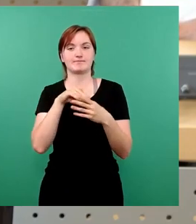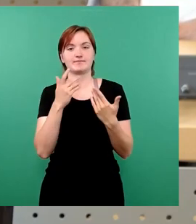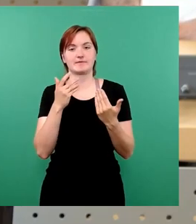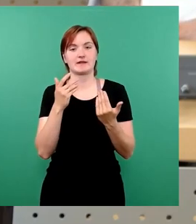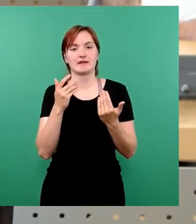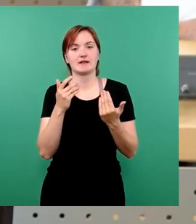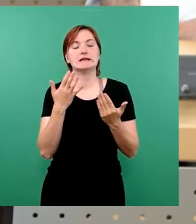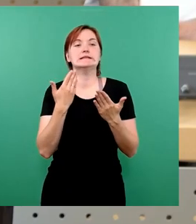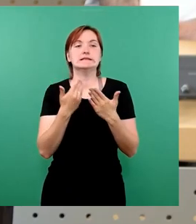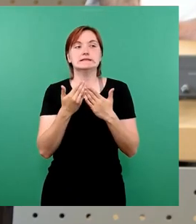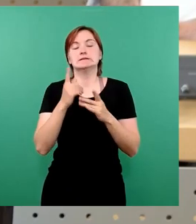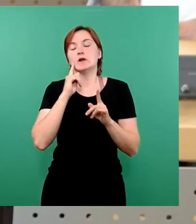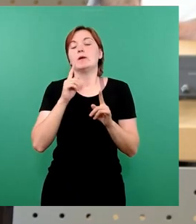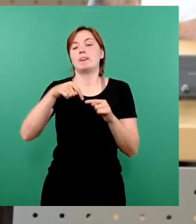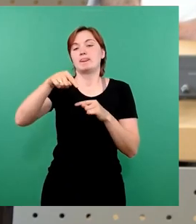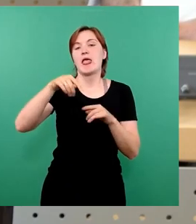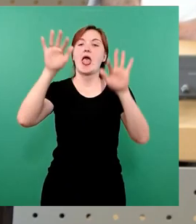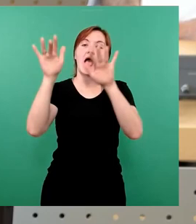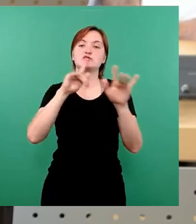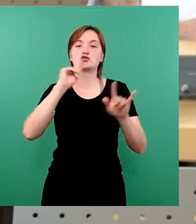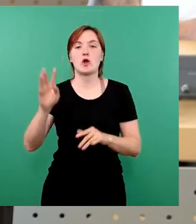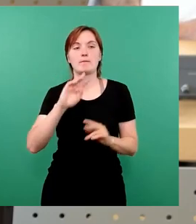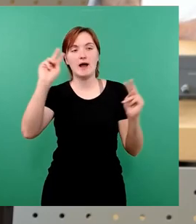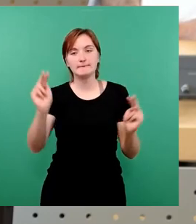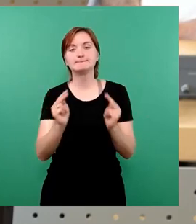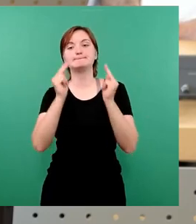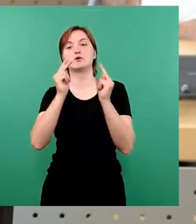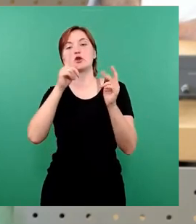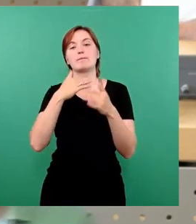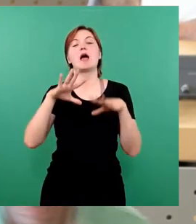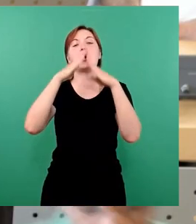sehen wir uns im Herbst wieder und schauen uns die Haushaltssperre noch mal an.